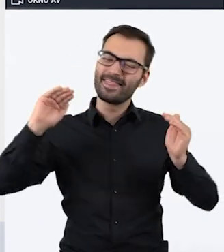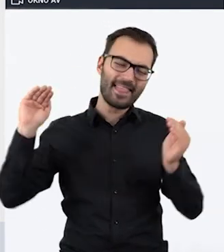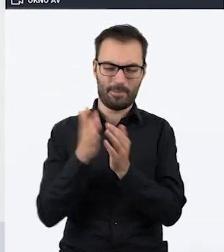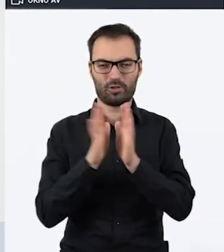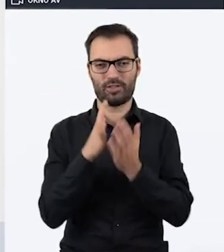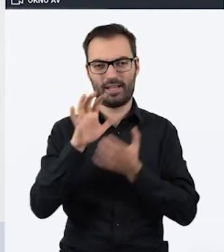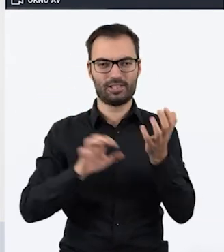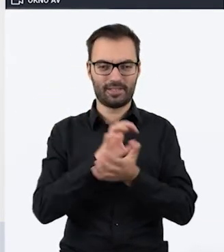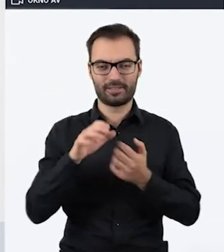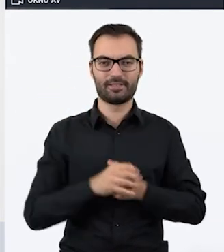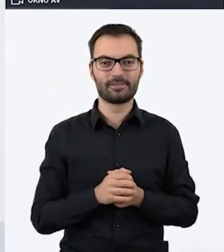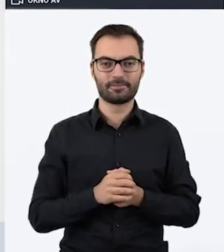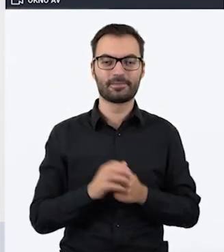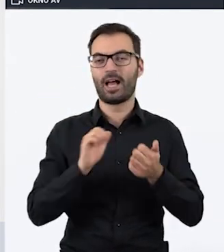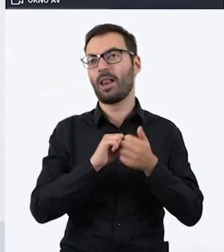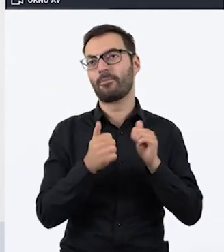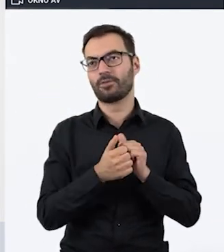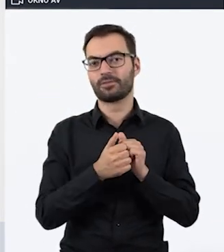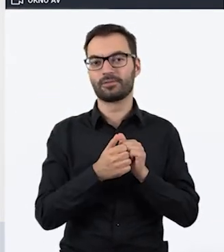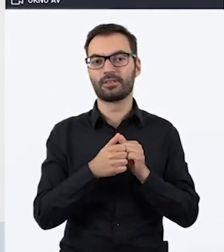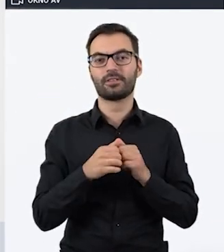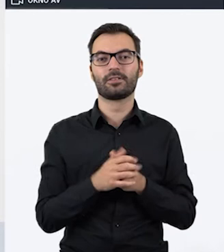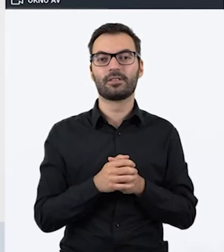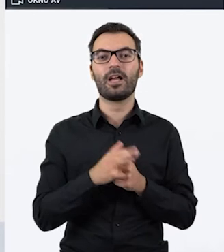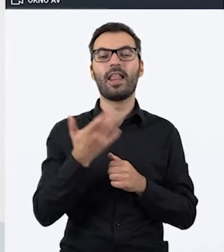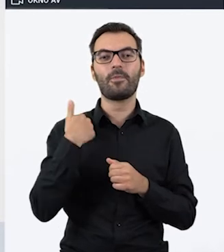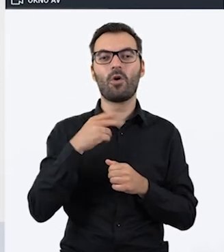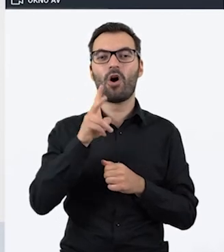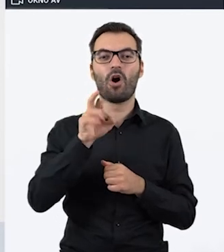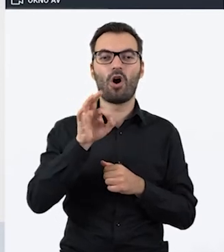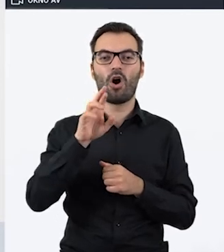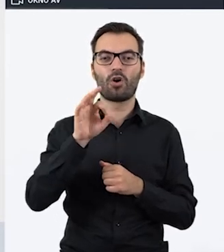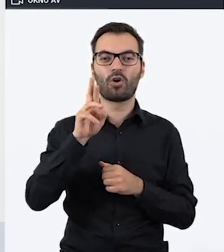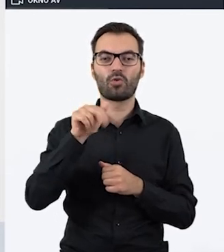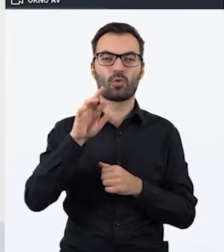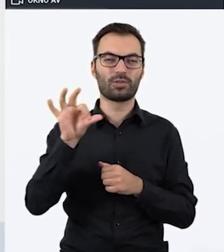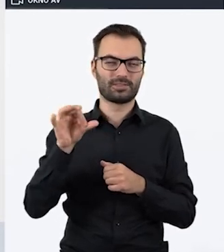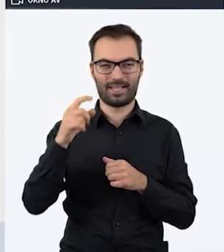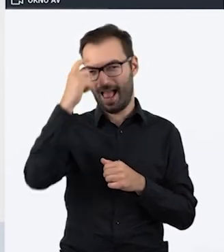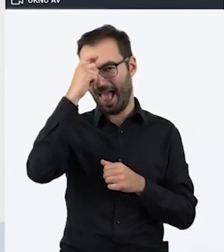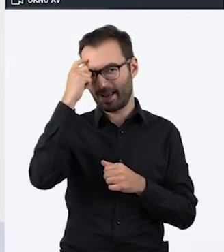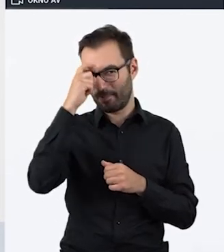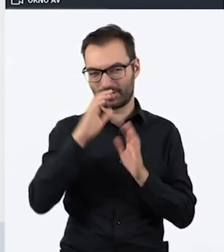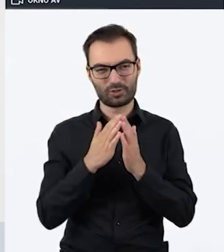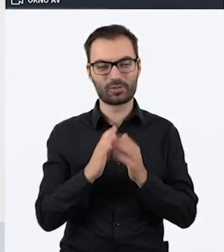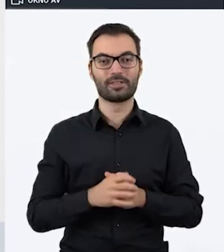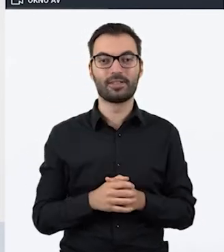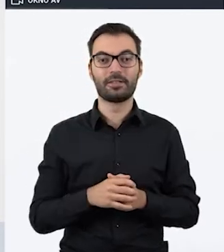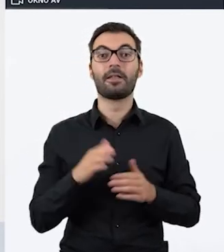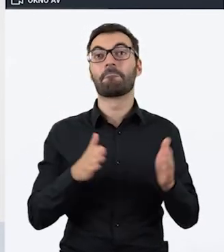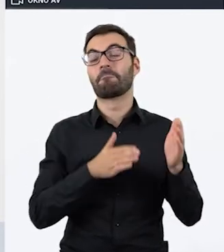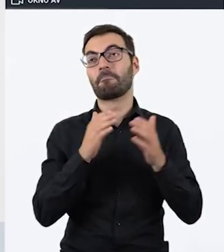książka na świecie, czy jaka była liczba horcruxów. Oprócz tego możemy również przekazać